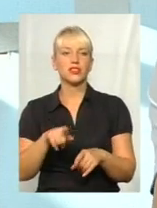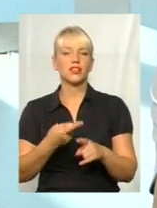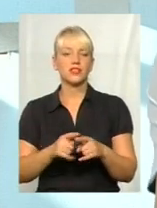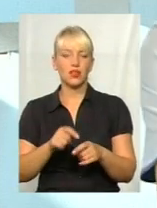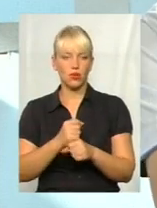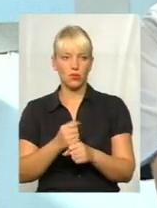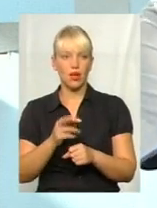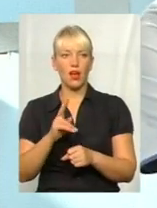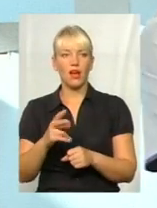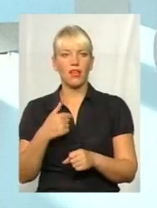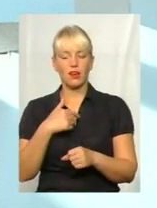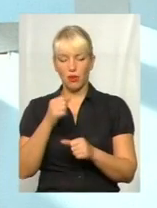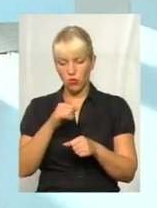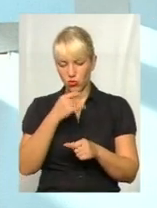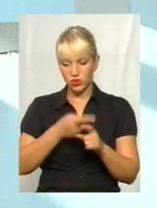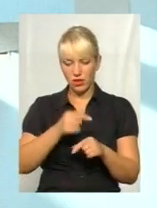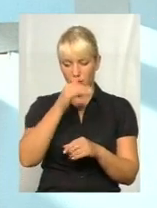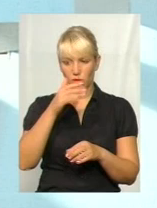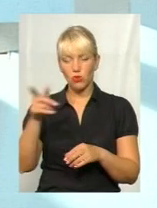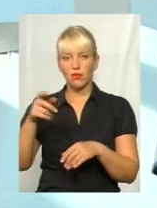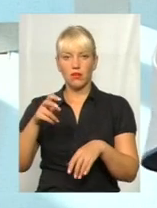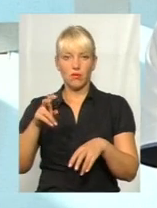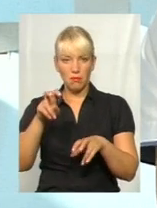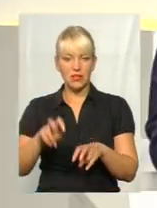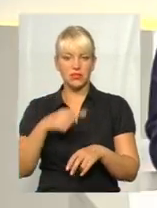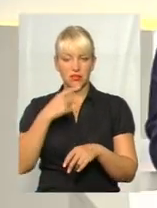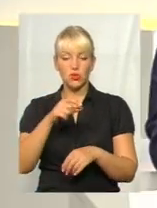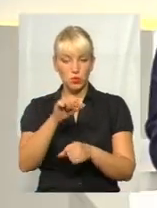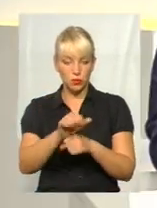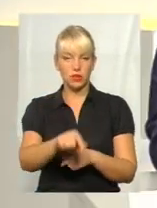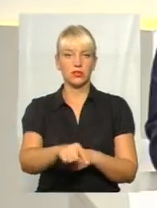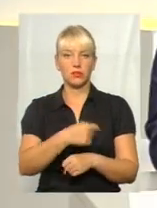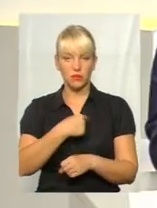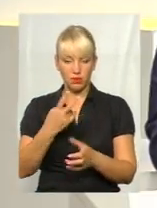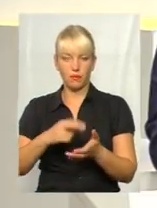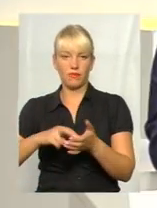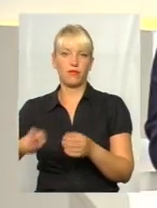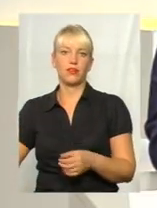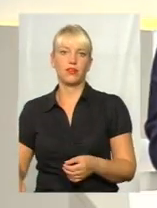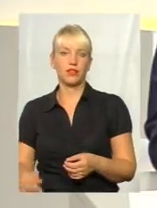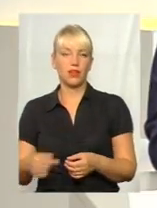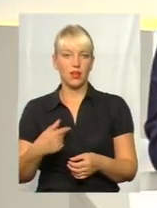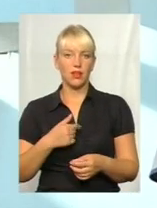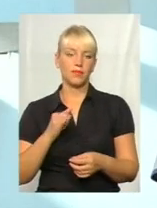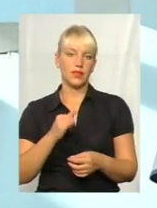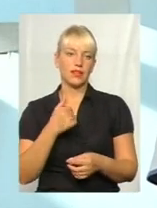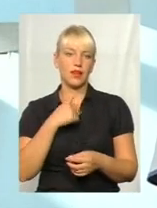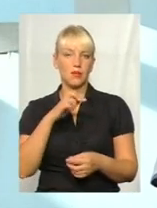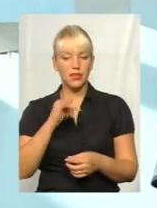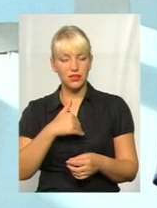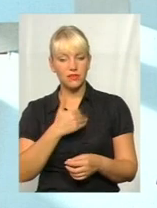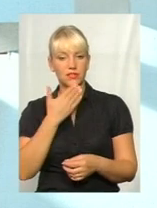яке можу цього не зробити, якщо пасажир сказав, тут мені зупинися, тут мені потрібно вийти. Ви розумієте? І я би хотів також звернутися до наших